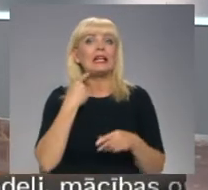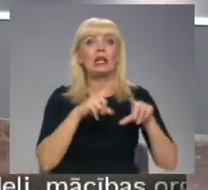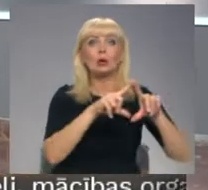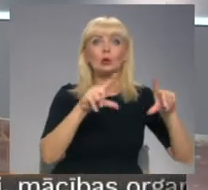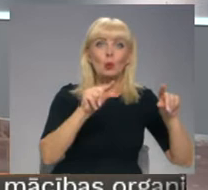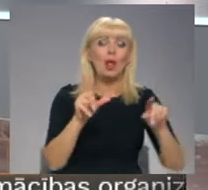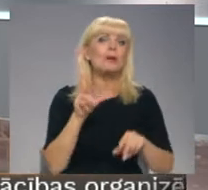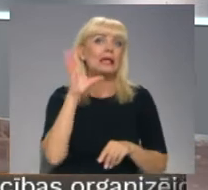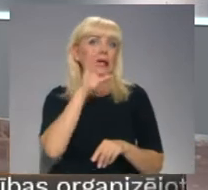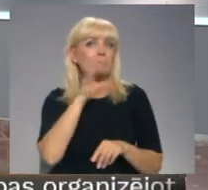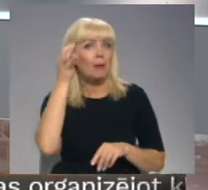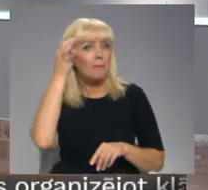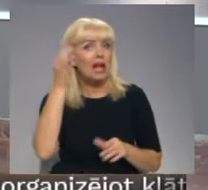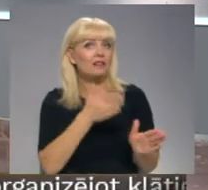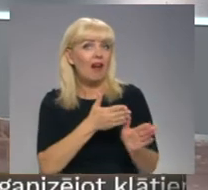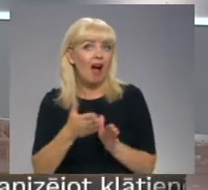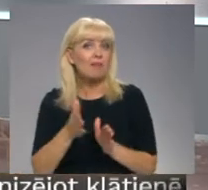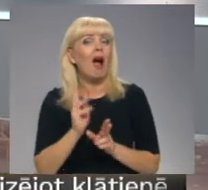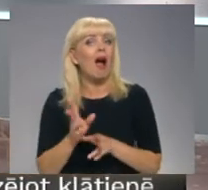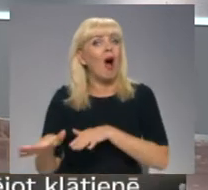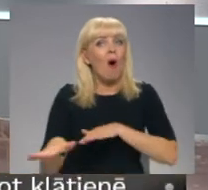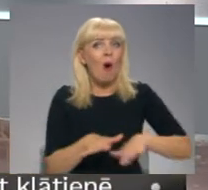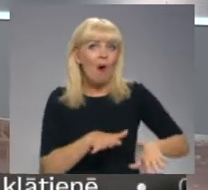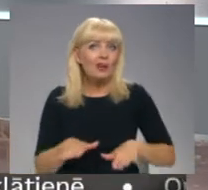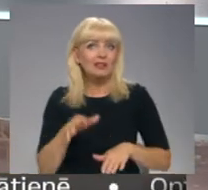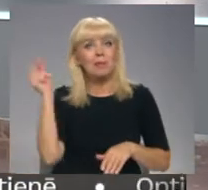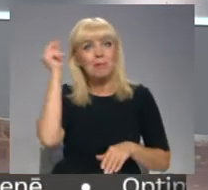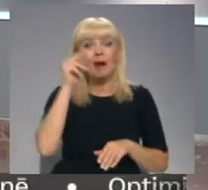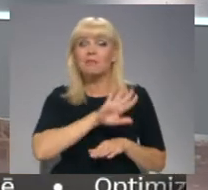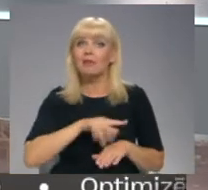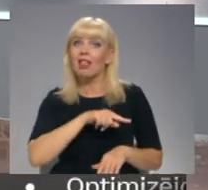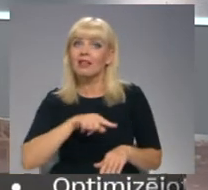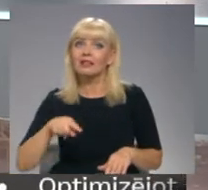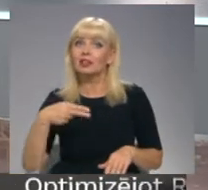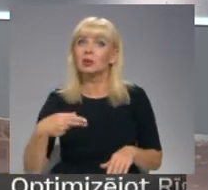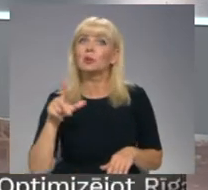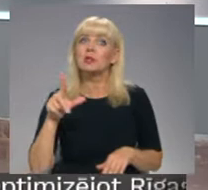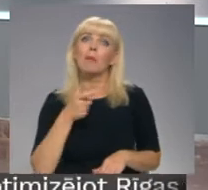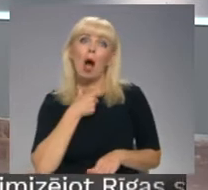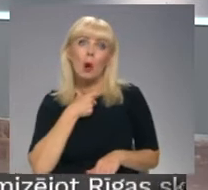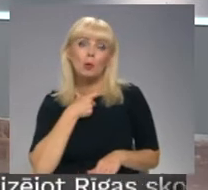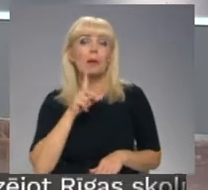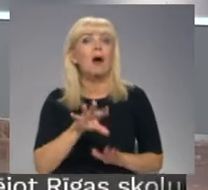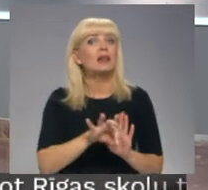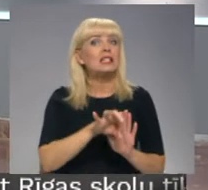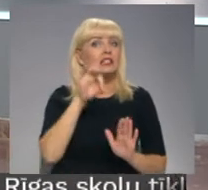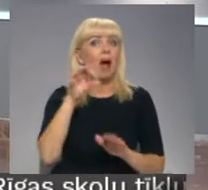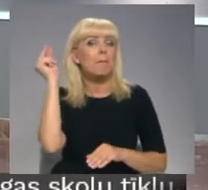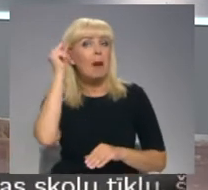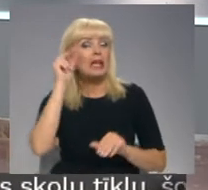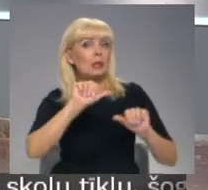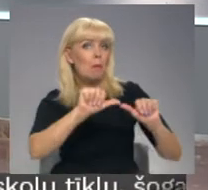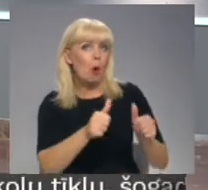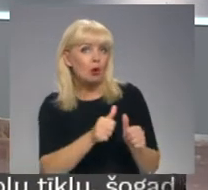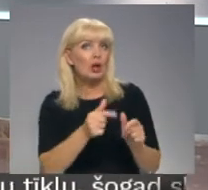kārtību, kā tās organizēs mācības. Bet līdz 27. augustam par izvēlēto mācību modeli ir jāinformē audzēkiņu un